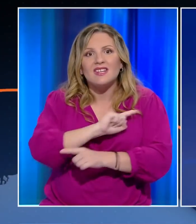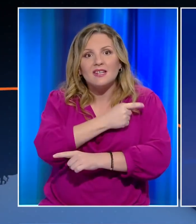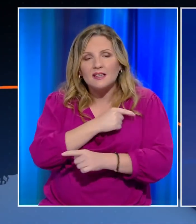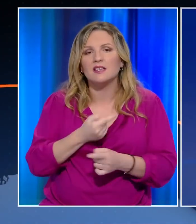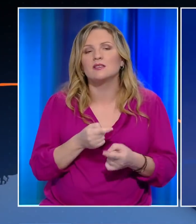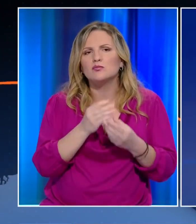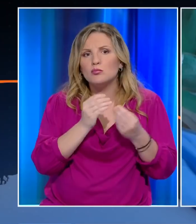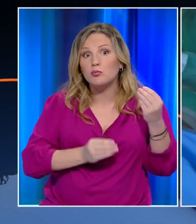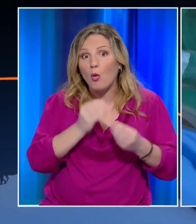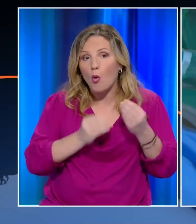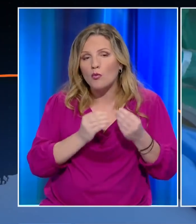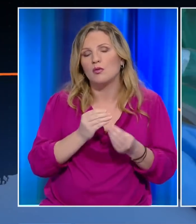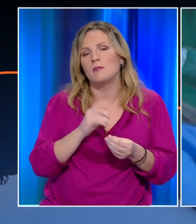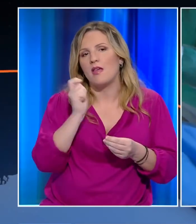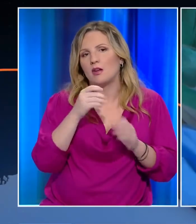θα πιεστεί.